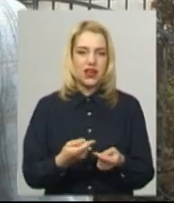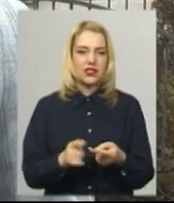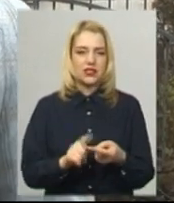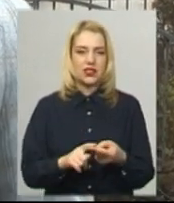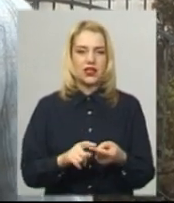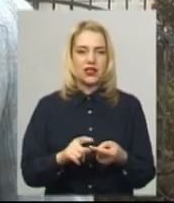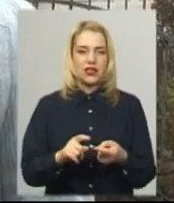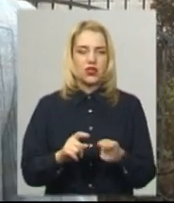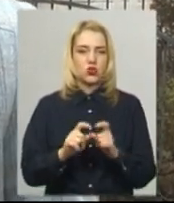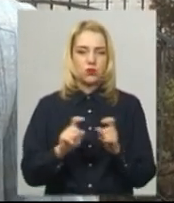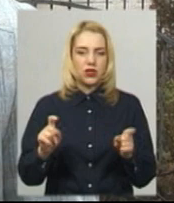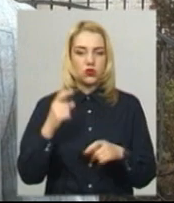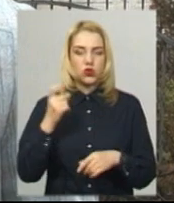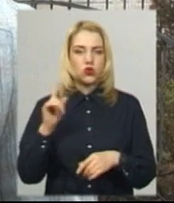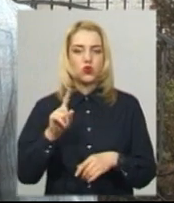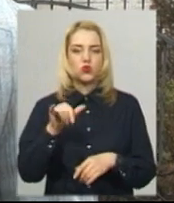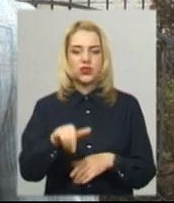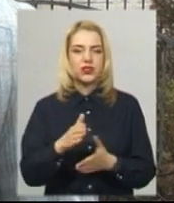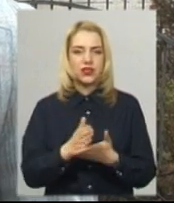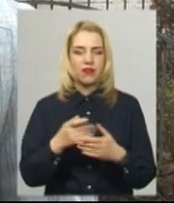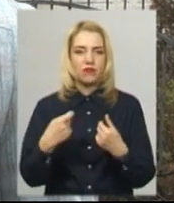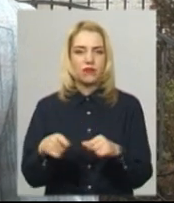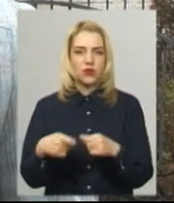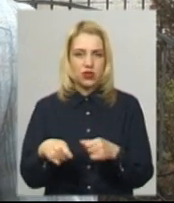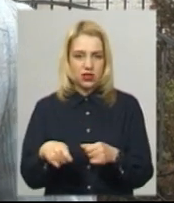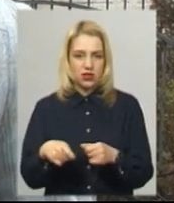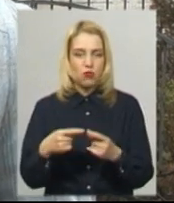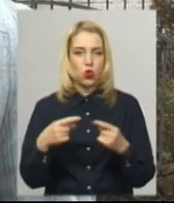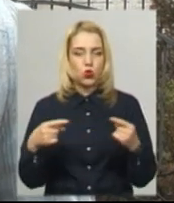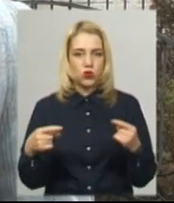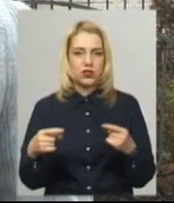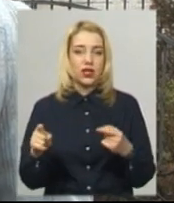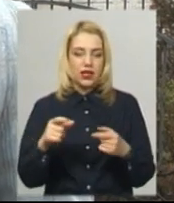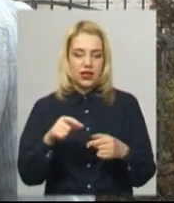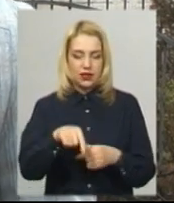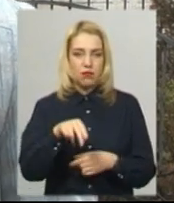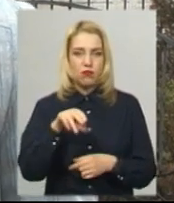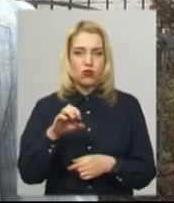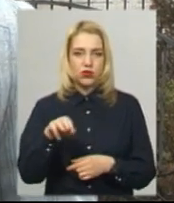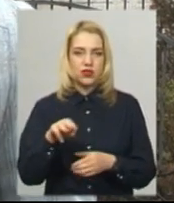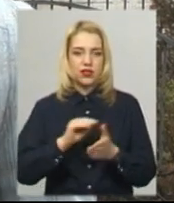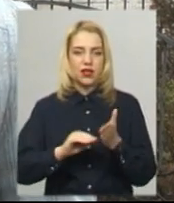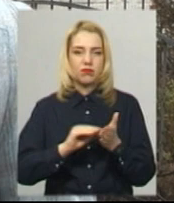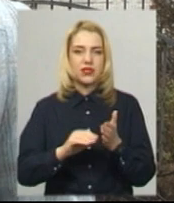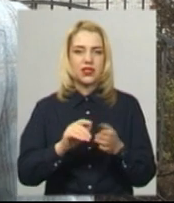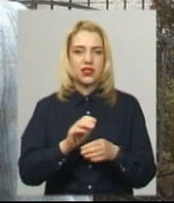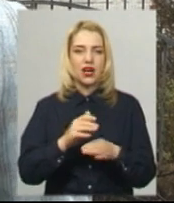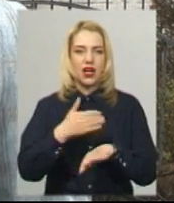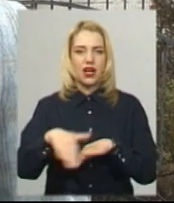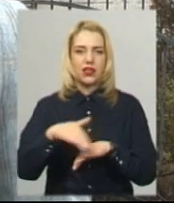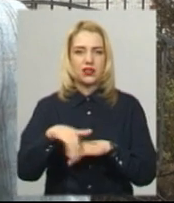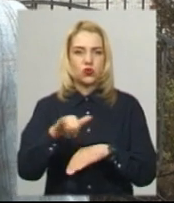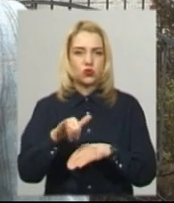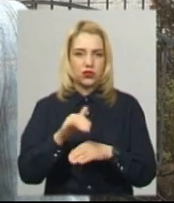'єкт господарювання, яка у нього є наявна продукція. І в самому пості є вказані посилання на їхні сторінки у Фейсбук і